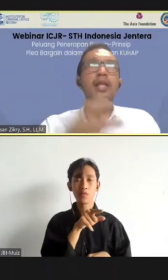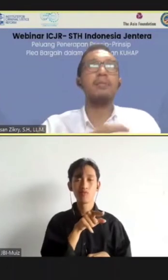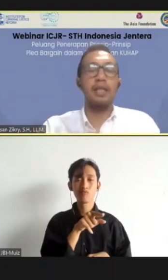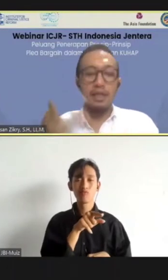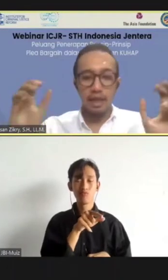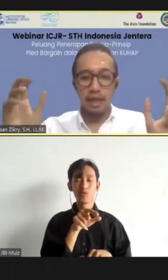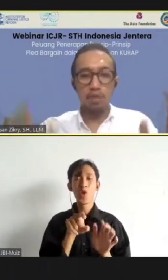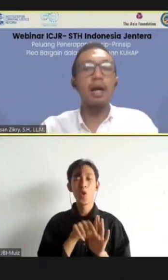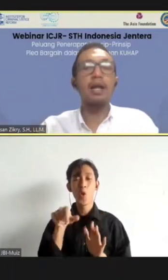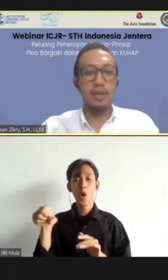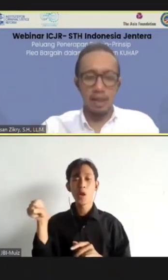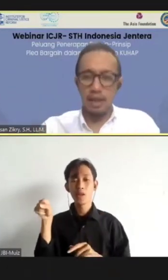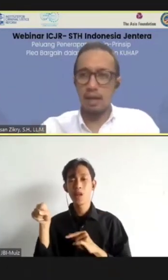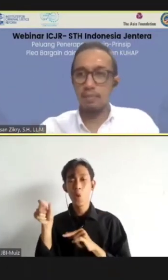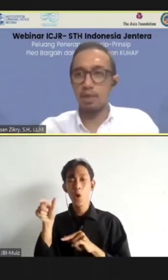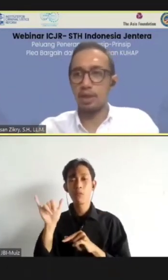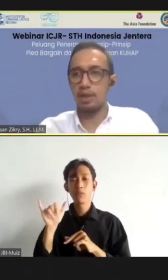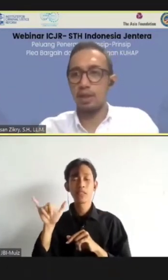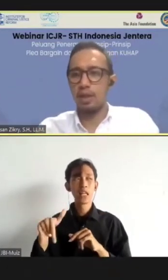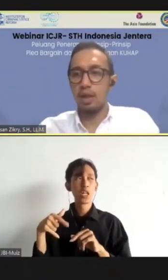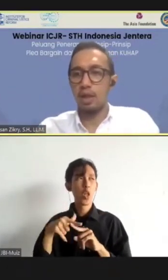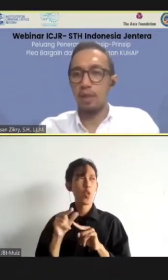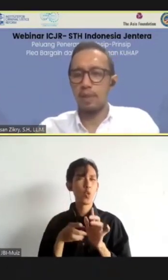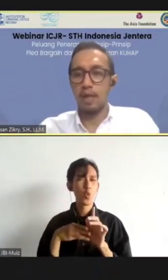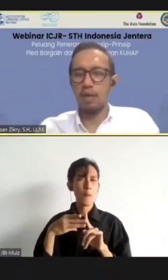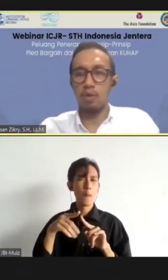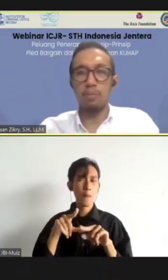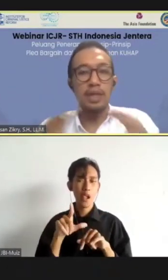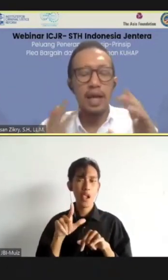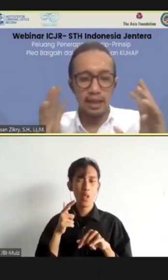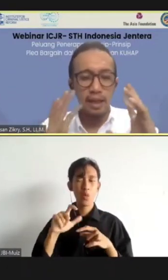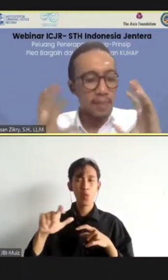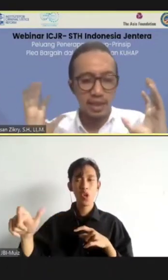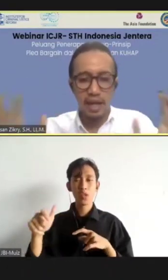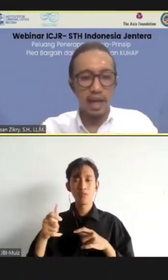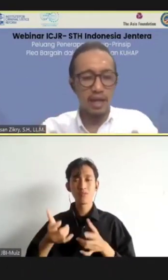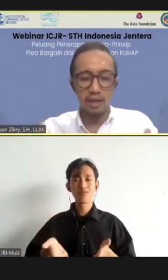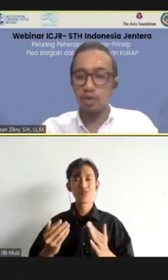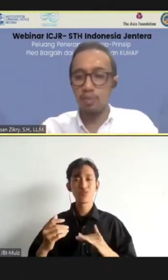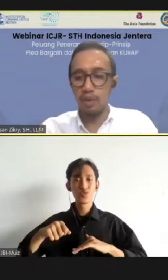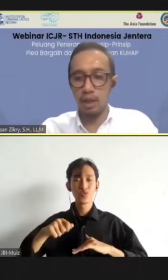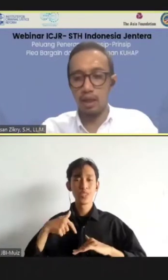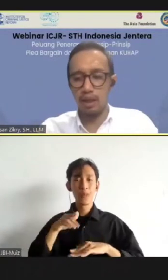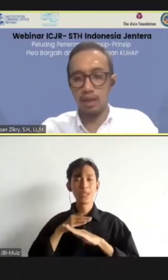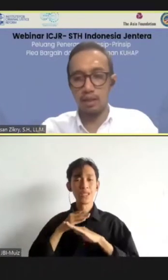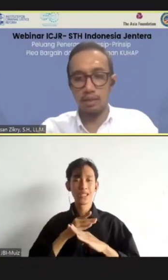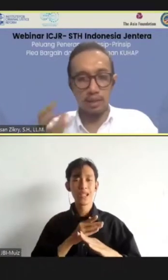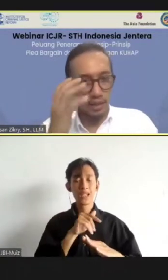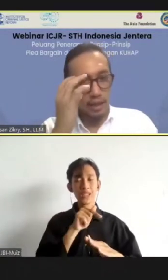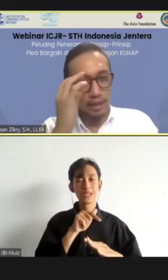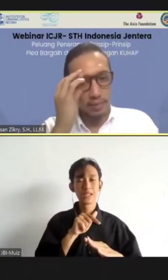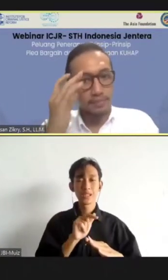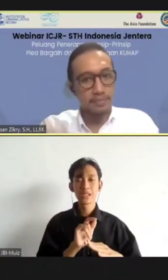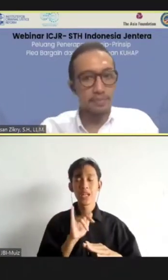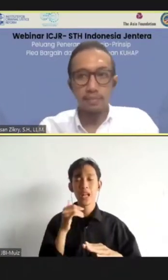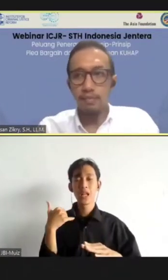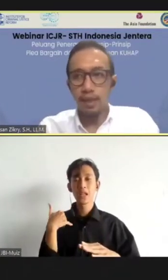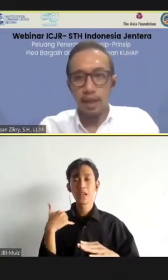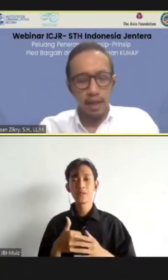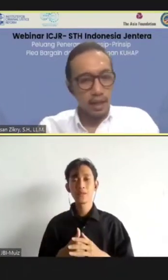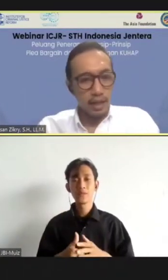lagi orang-orang yang dijadikan tumbal, misalnya dalam proses penegakan hukum. Kita mencegah hal itu terjadi.